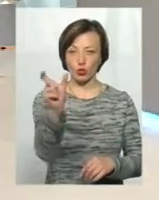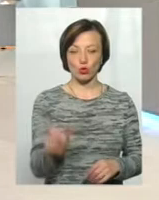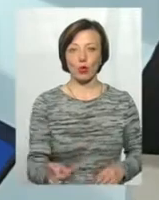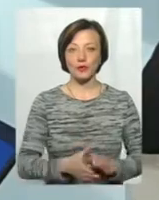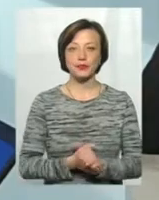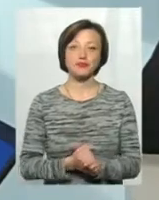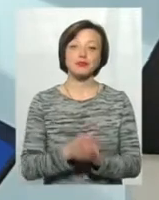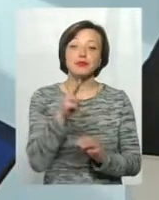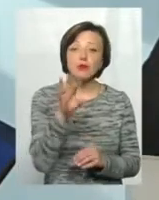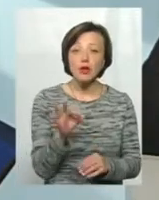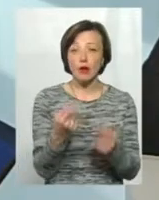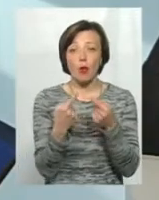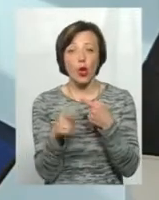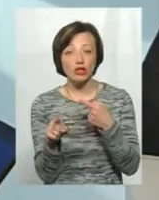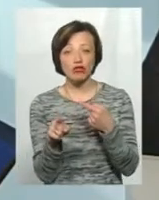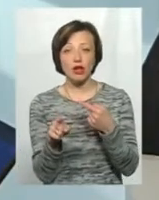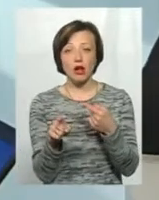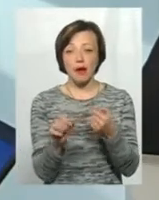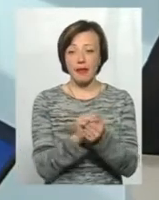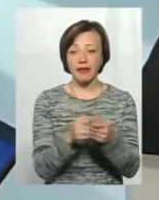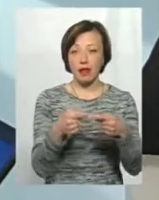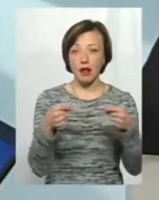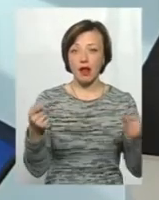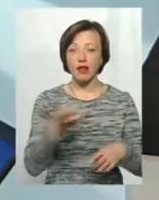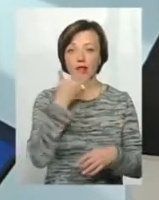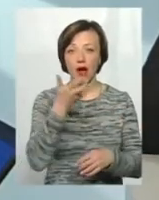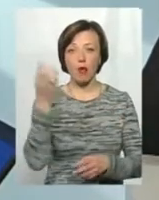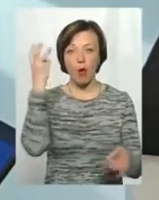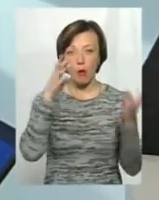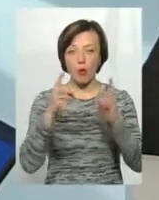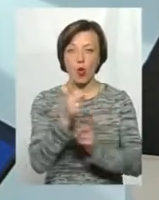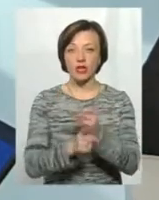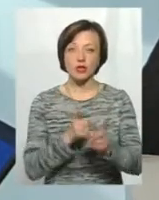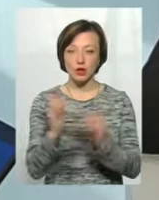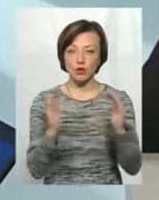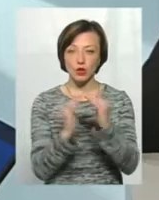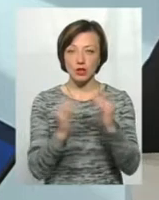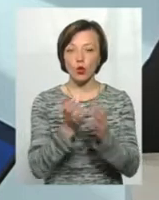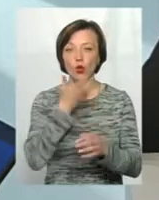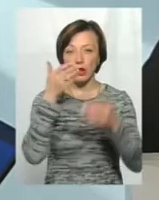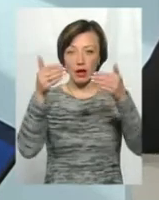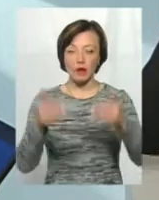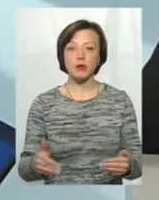По інших матеріалах термомодернізації будинку, утеплення будинку, це